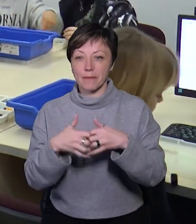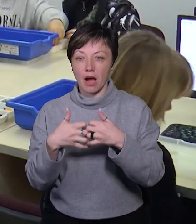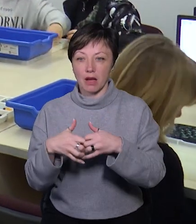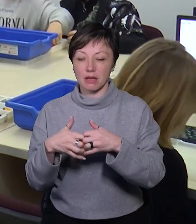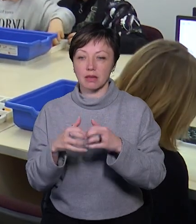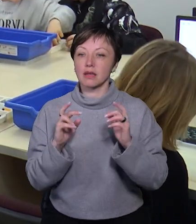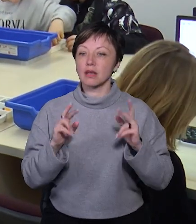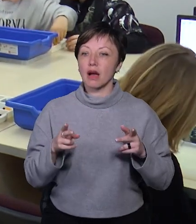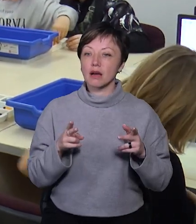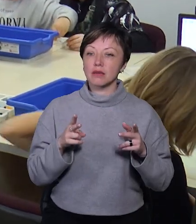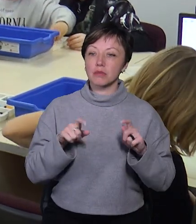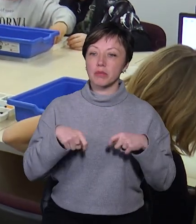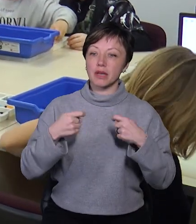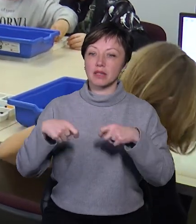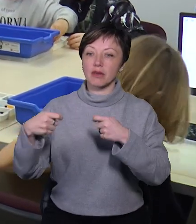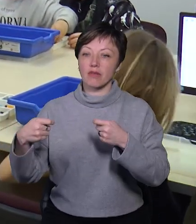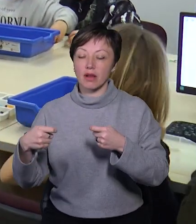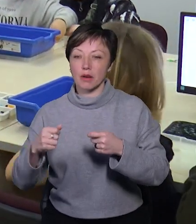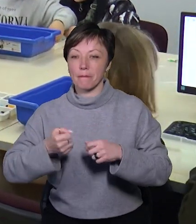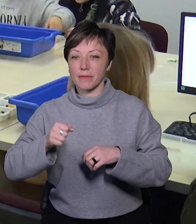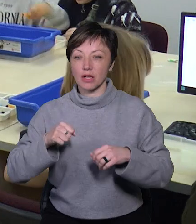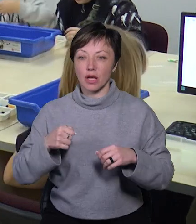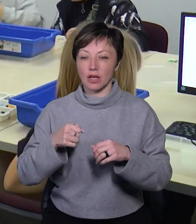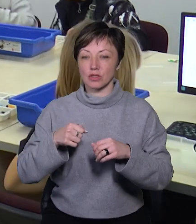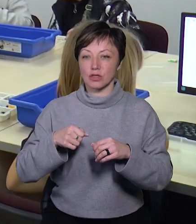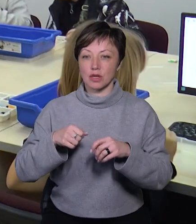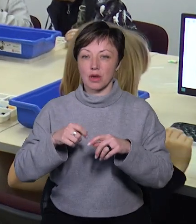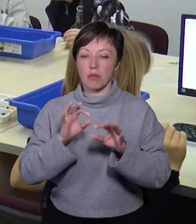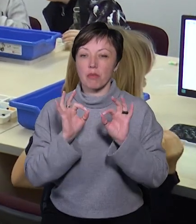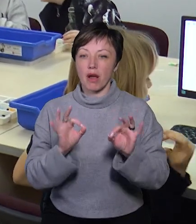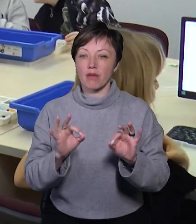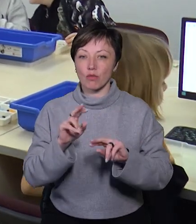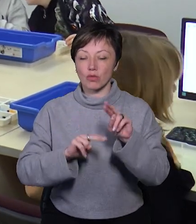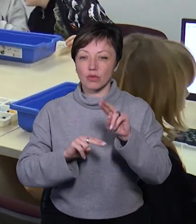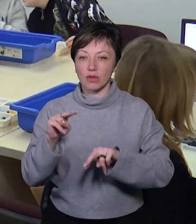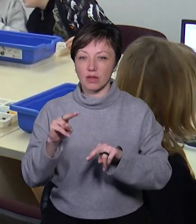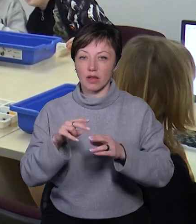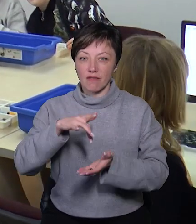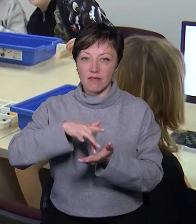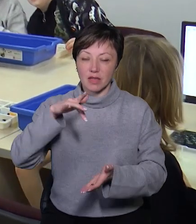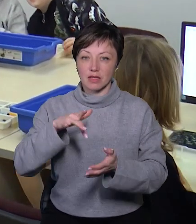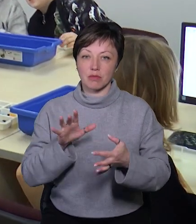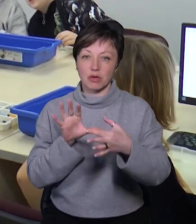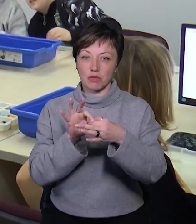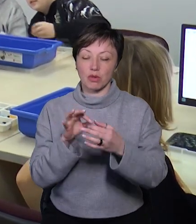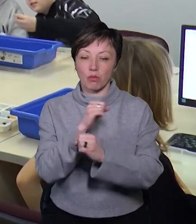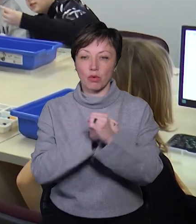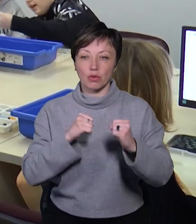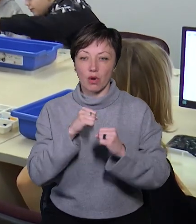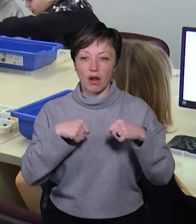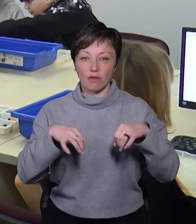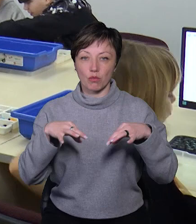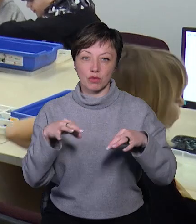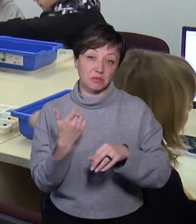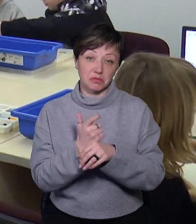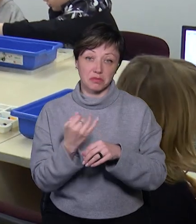як передавальні передачі, паси, як правильно побудувати військ, причепити мотор автомобіля.